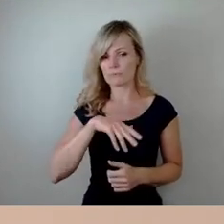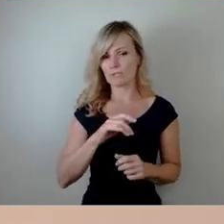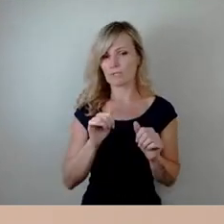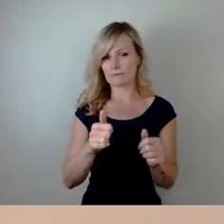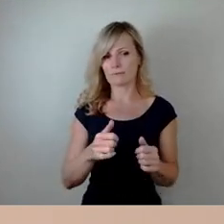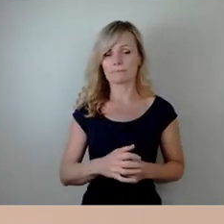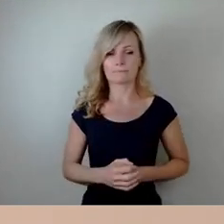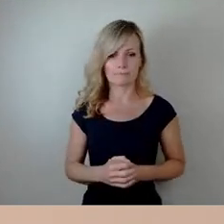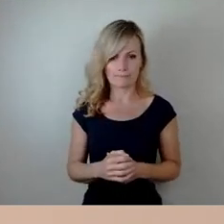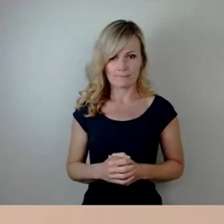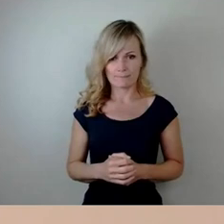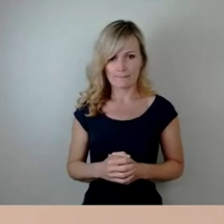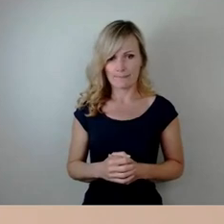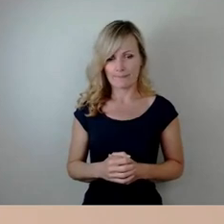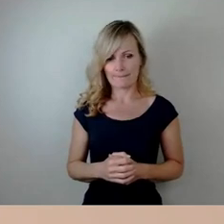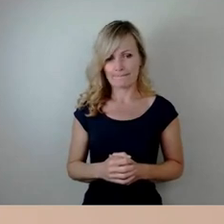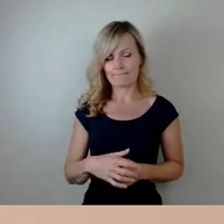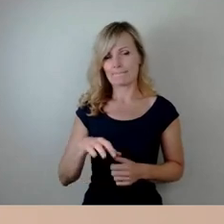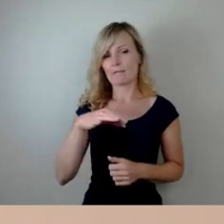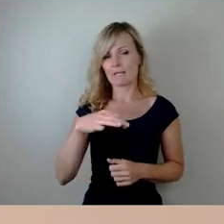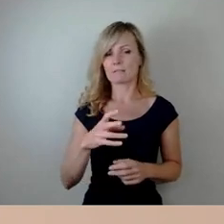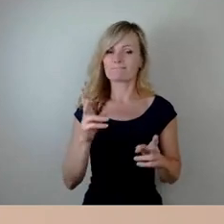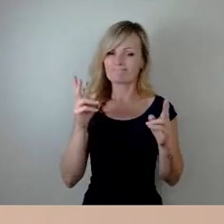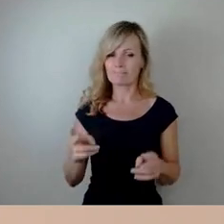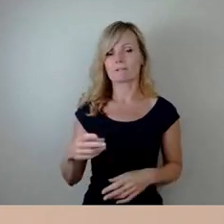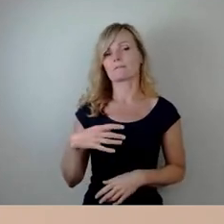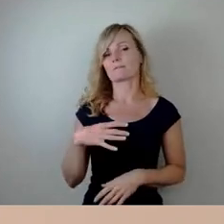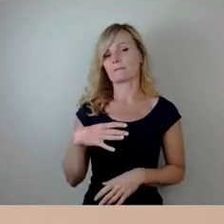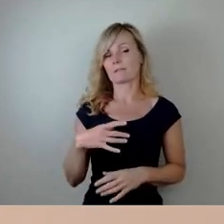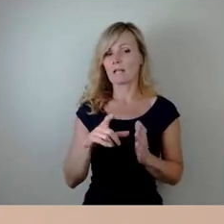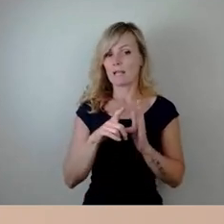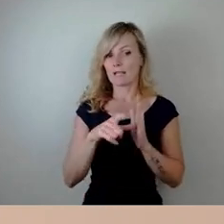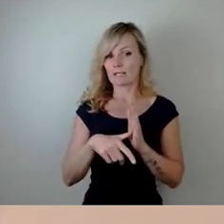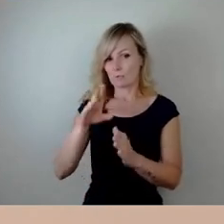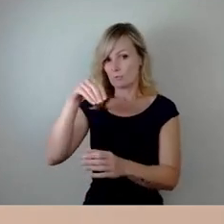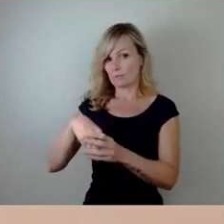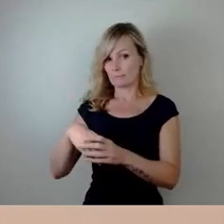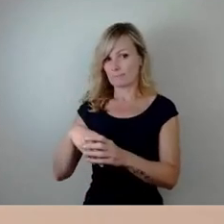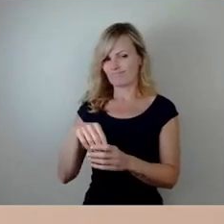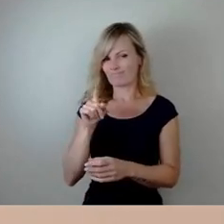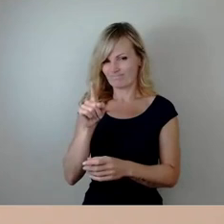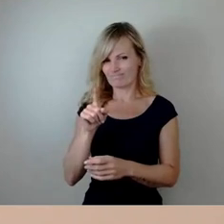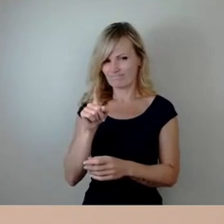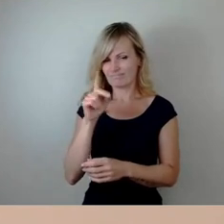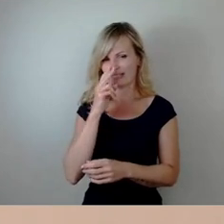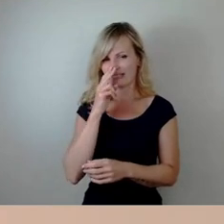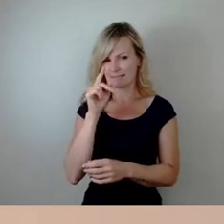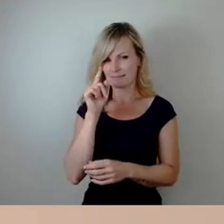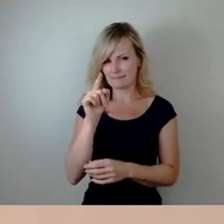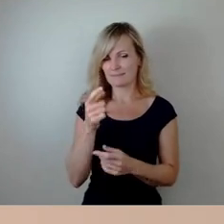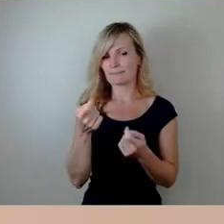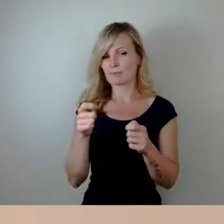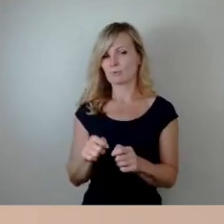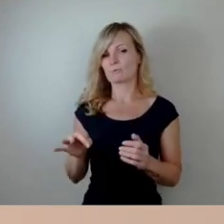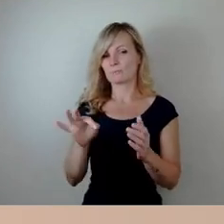Die einzig wirklich freiwillige Leistung, die wir an dieser Stelle begleiten, ist der Beschlusspunkt